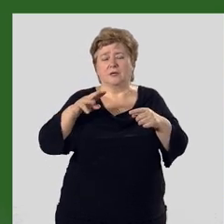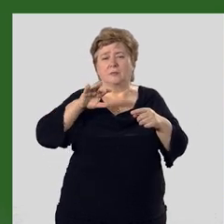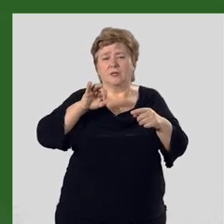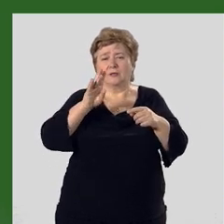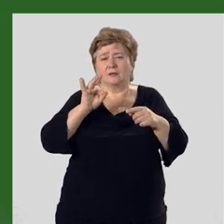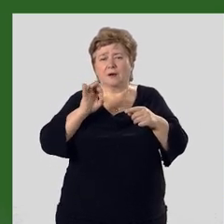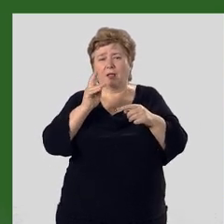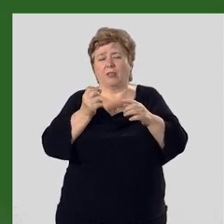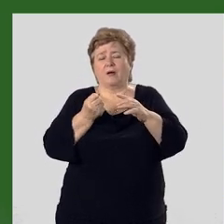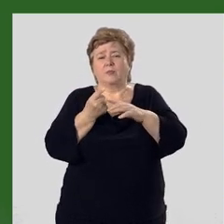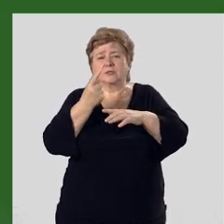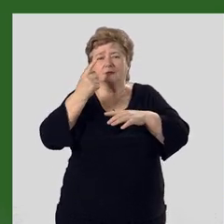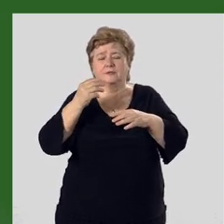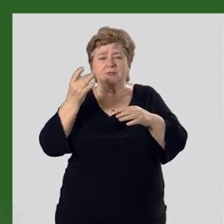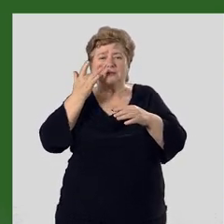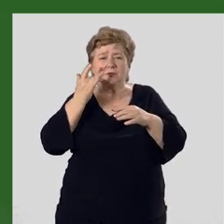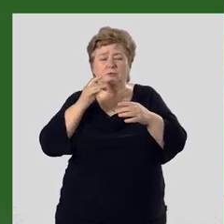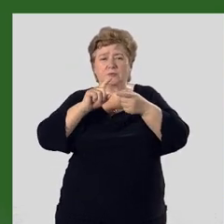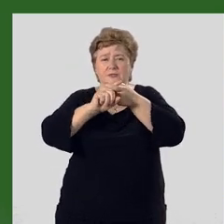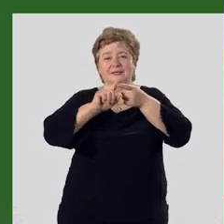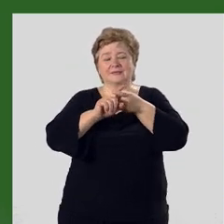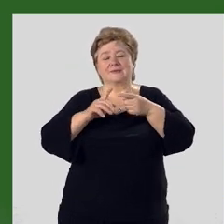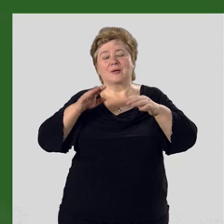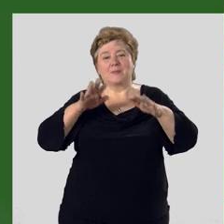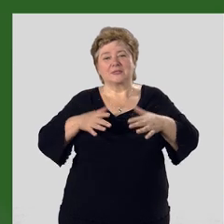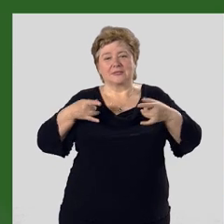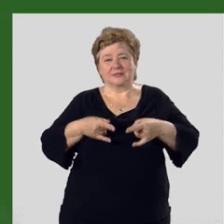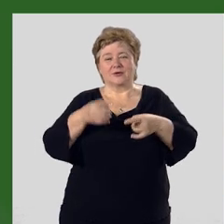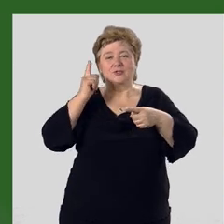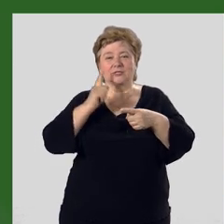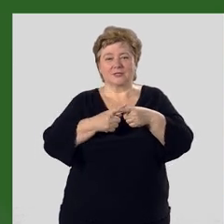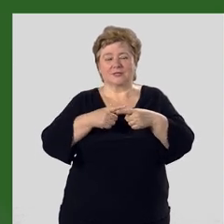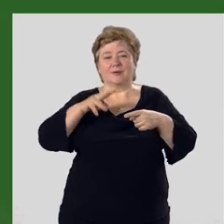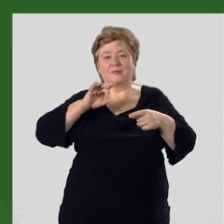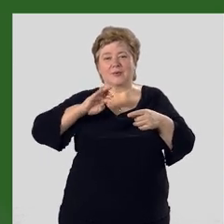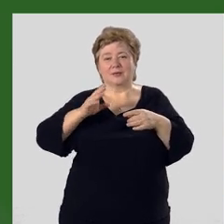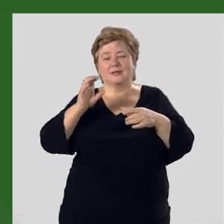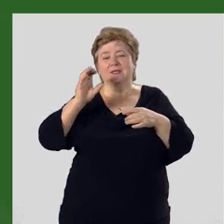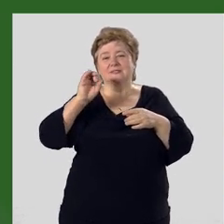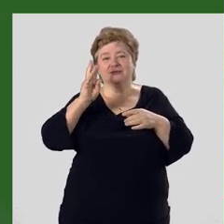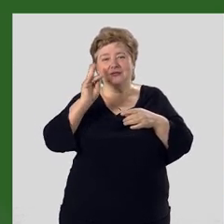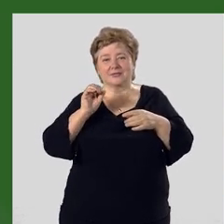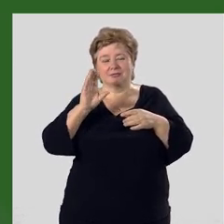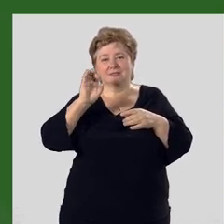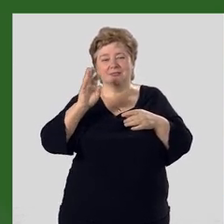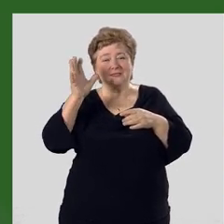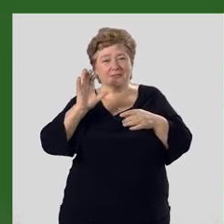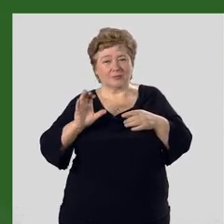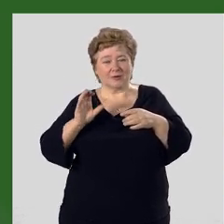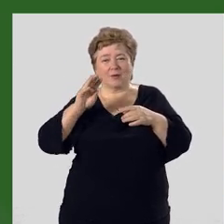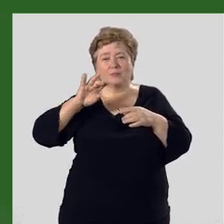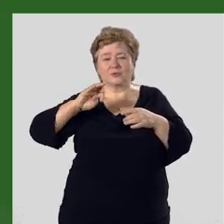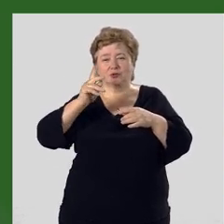минералообразования, с которыми связаны месторождения железа, меди, свинца, серебра,